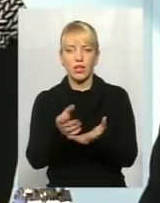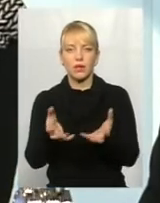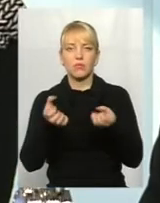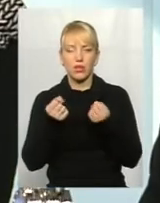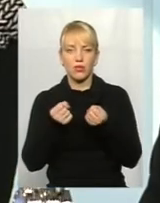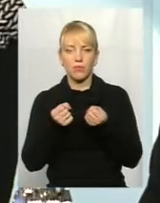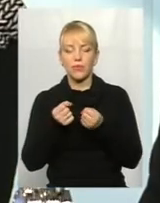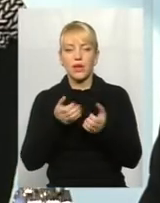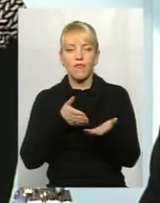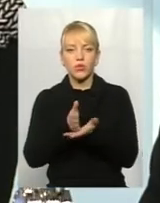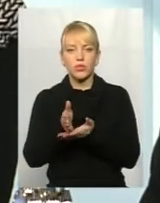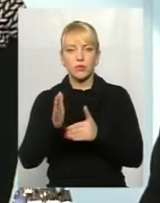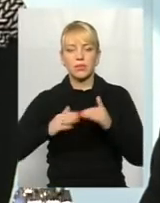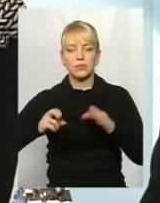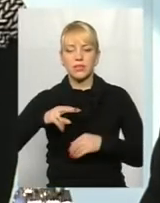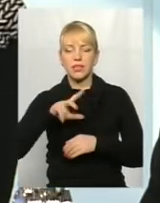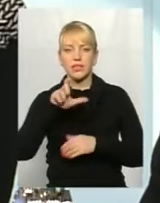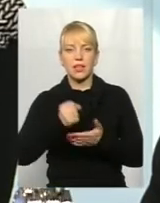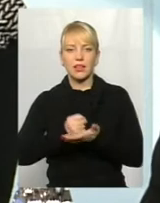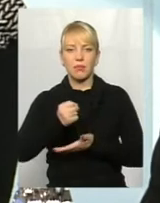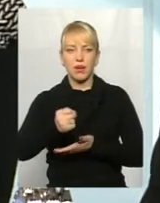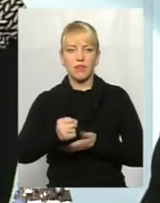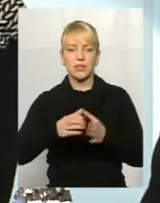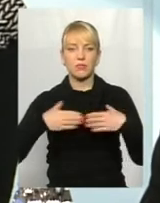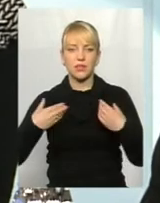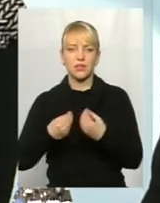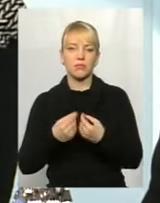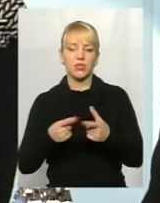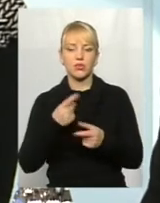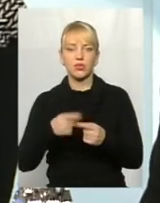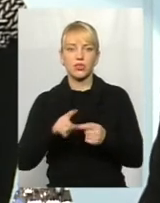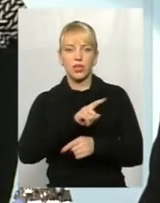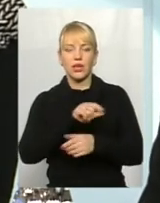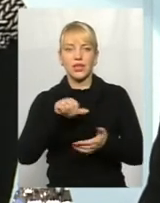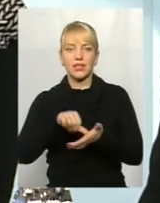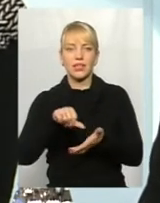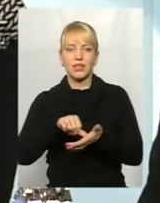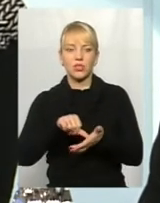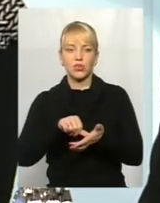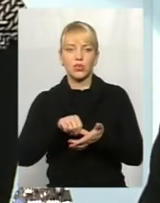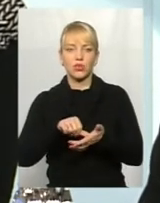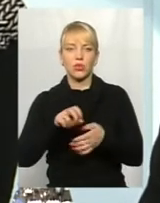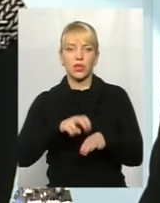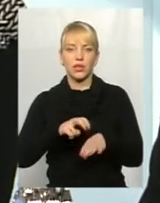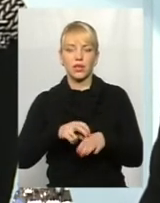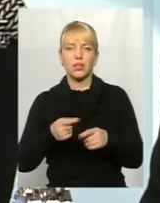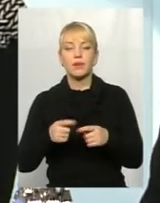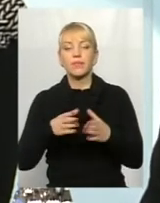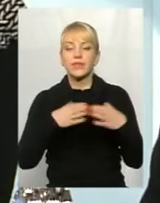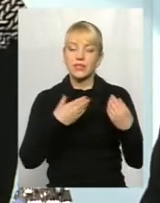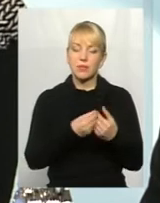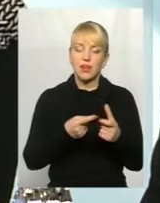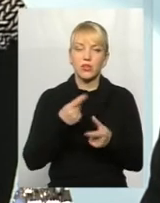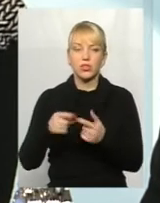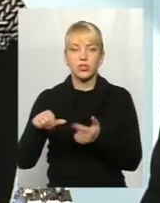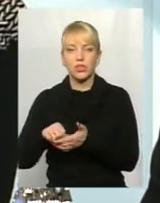вузькими спеціалістами за направленням сімейного чи дільничого лікаря. Я кажу сімейного чи дільничого, тому що